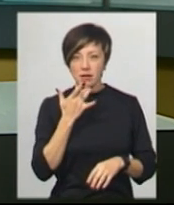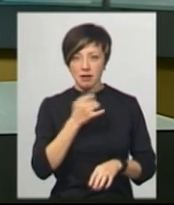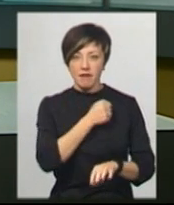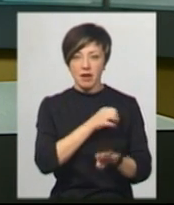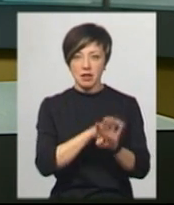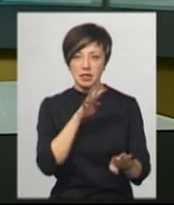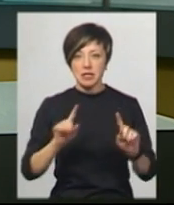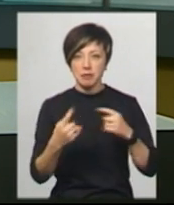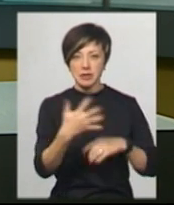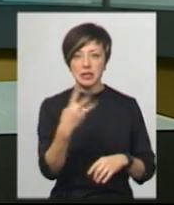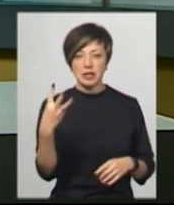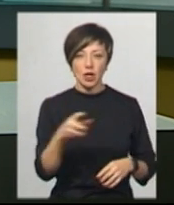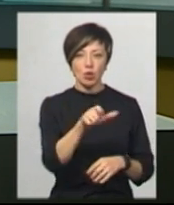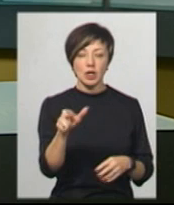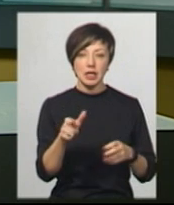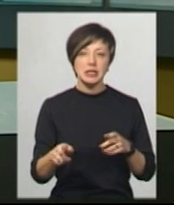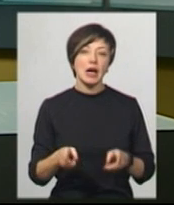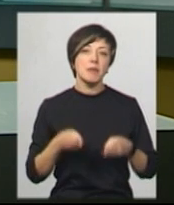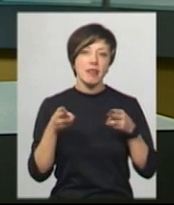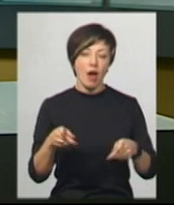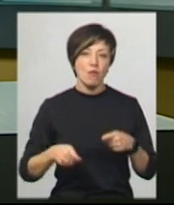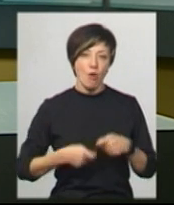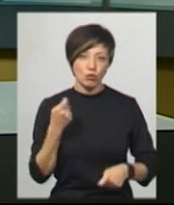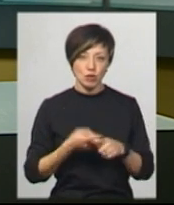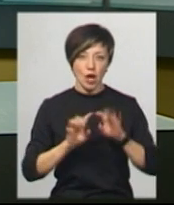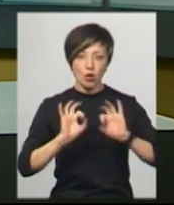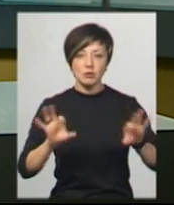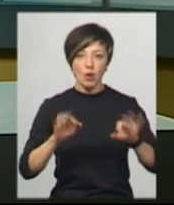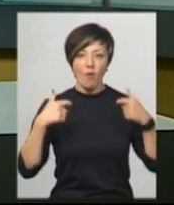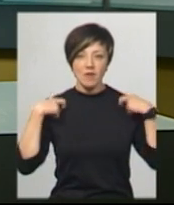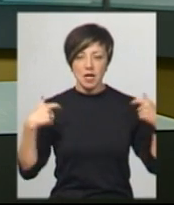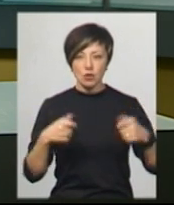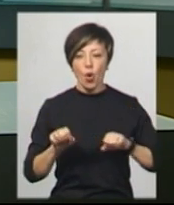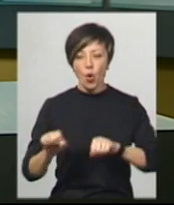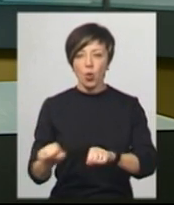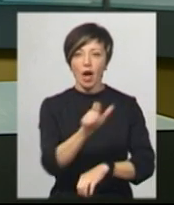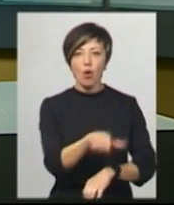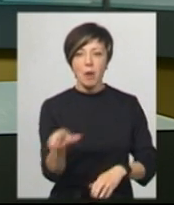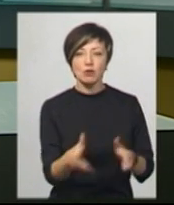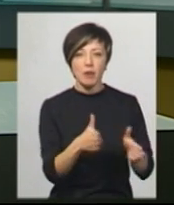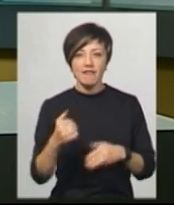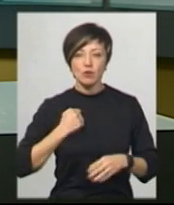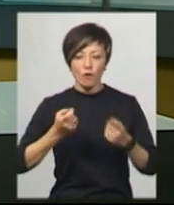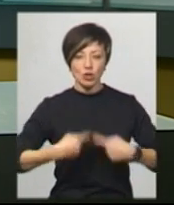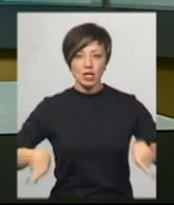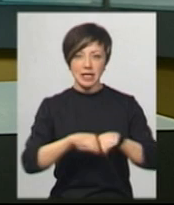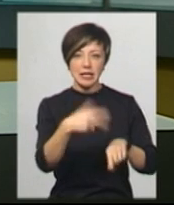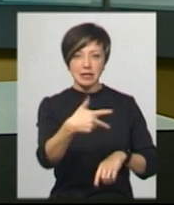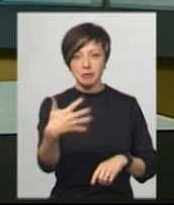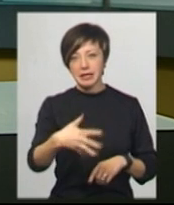53 людини за кримінальні правопорушення. Про це розповів офіцер з охорони громадського порядку військової частини